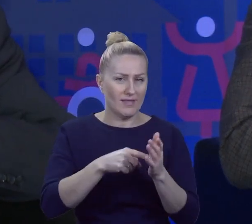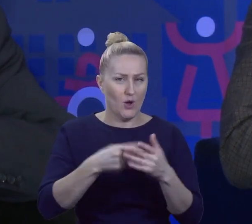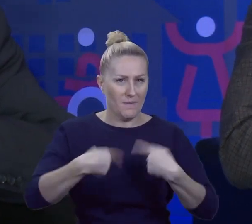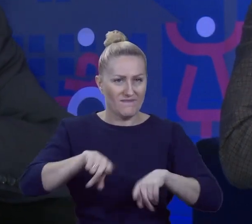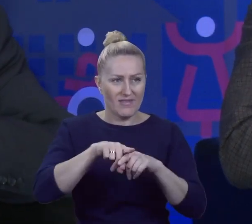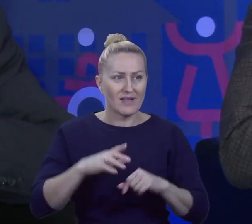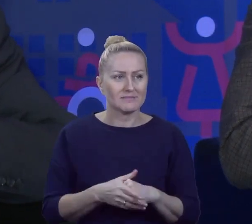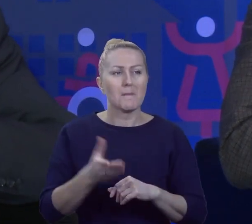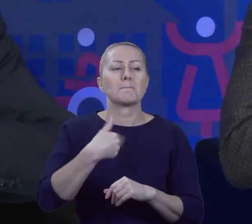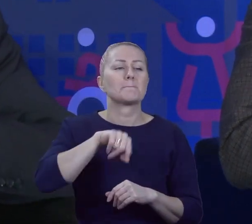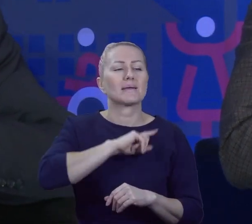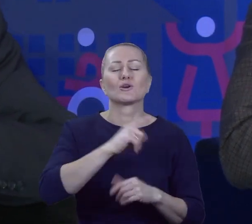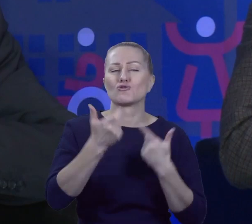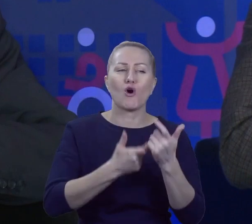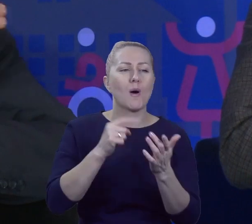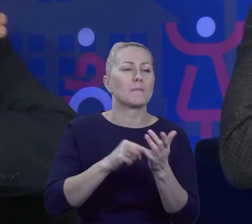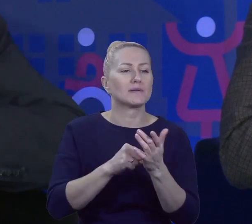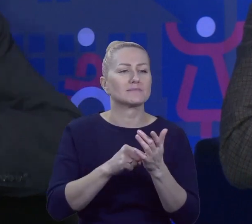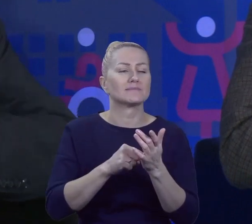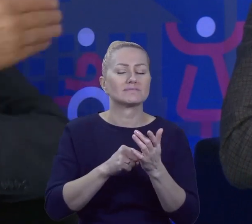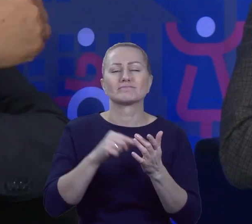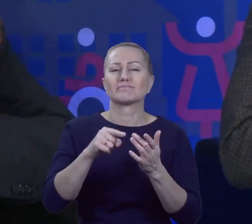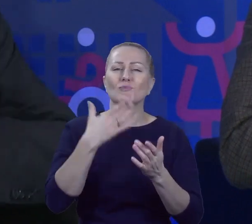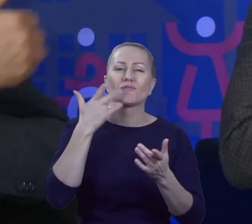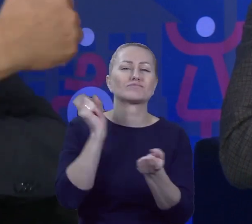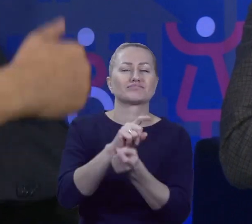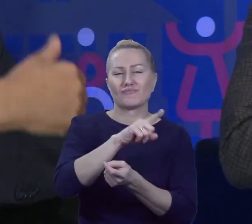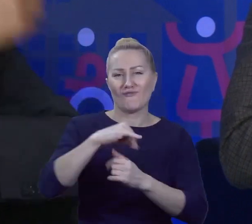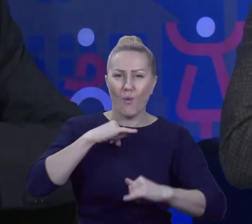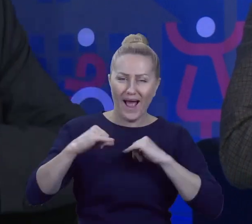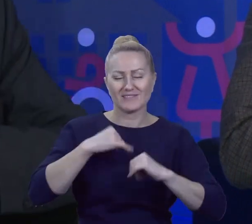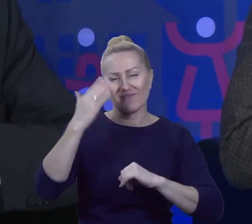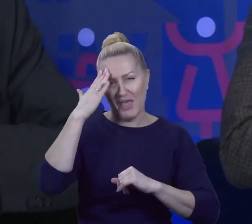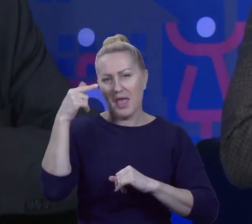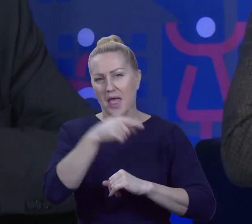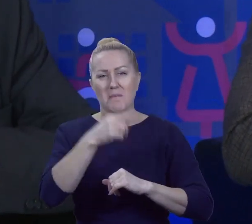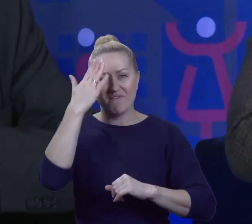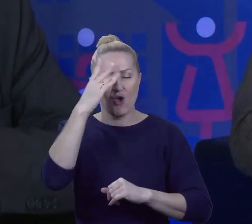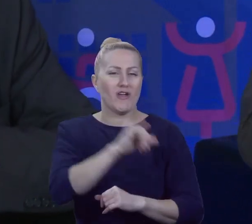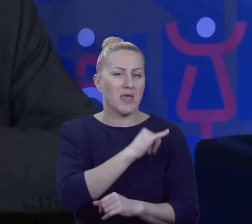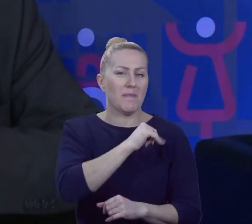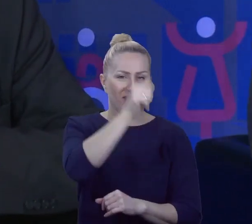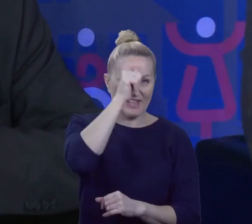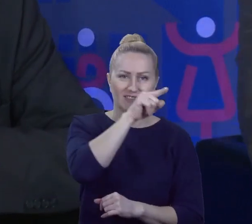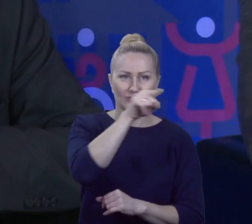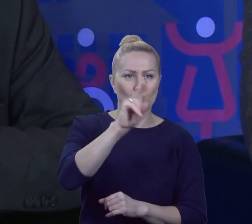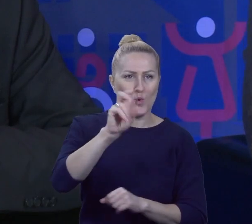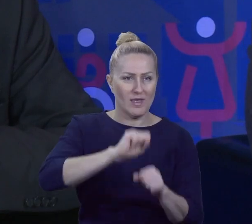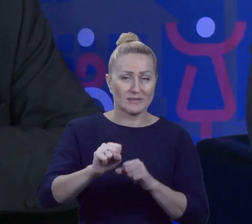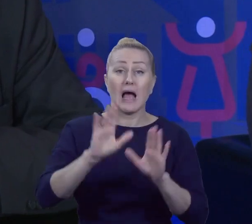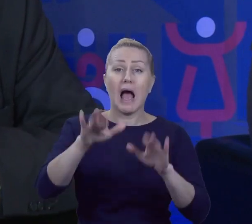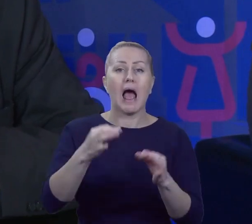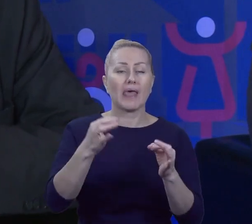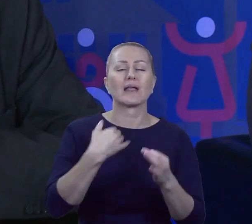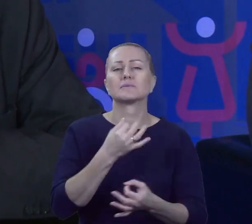my się czepiamy tam w władz i tak dalej. No bo to jest ktoś, wiadomy imię i nazwisko. No ale teraz zapytajmy,